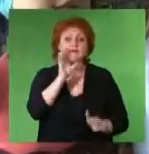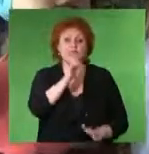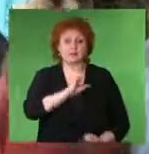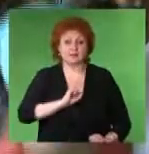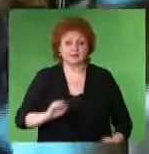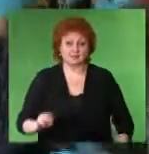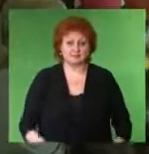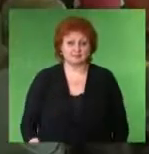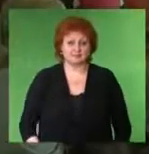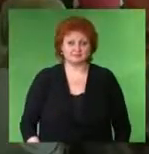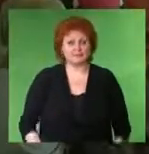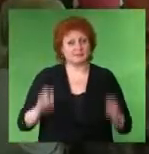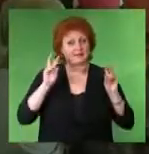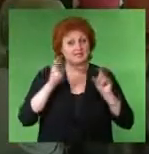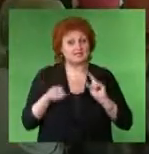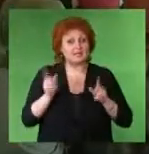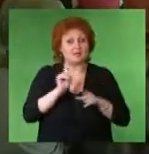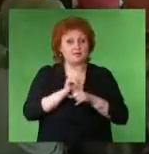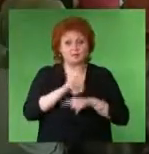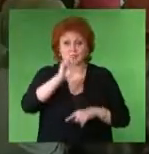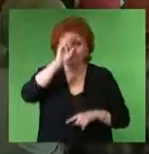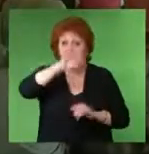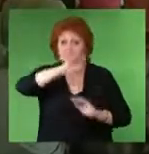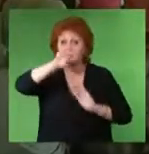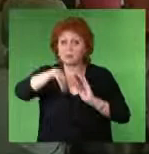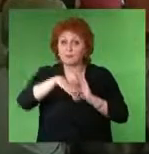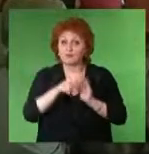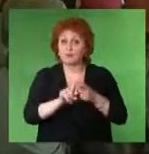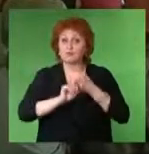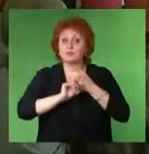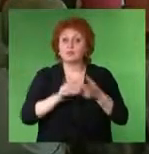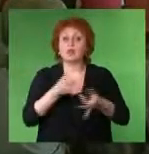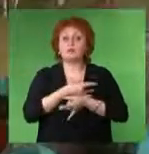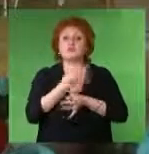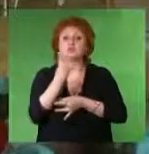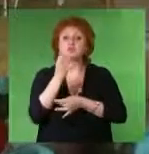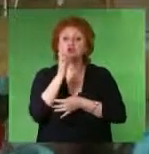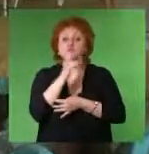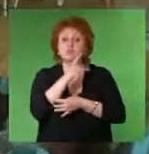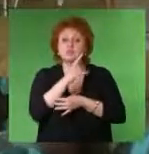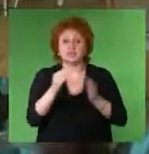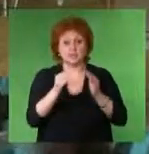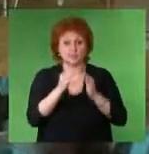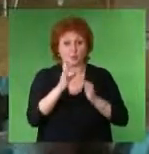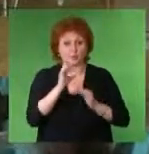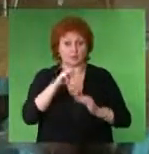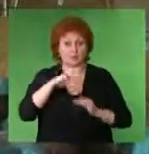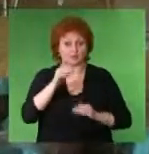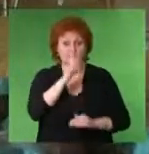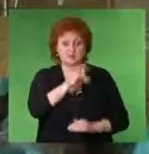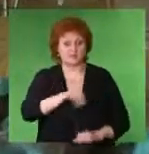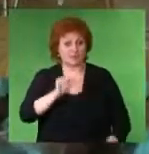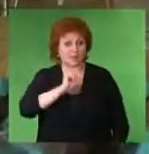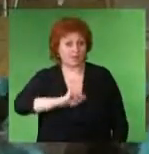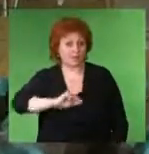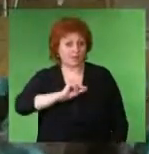кради Тема смены под царским покровом Она приурочена к празднованию 400-летия Дома Романовых